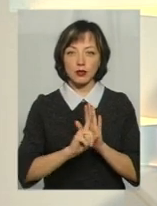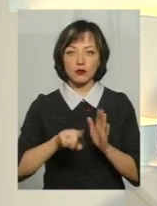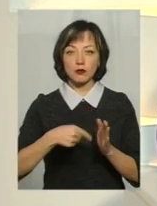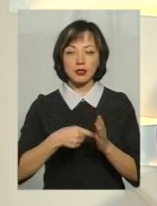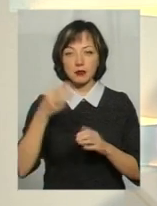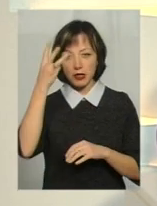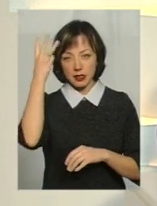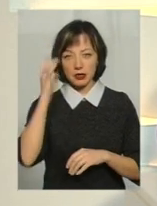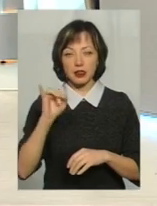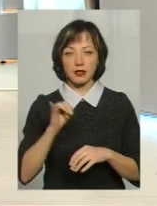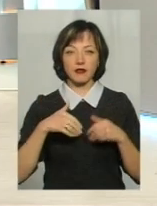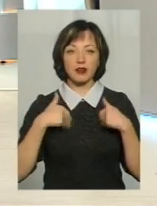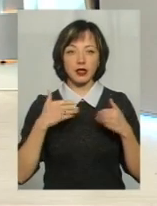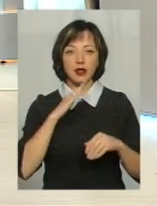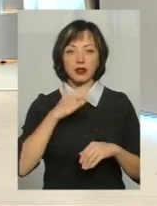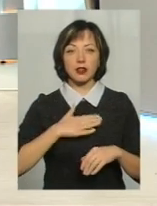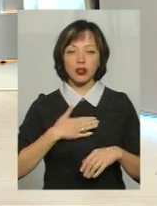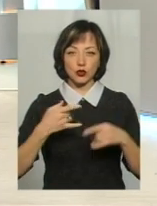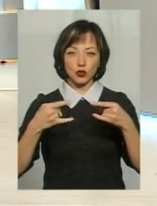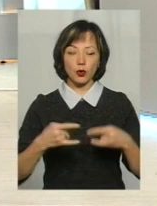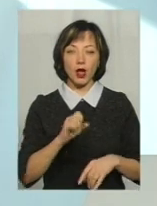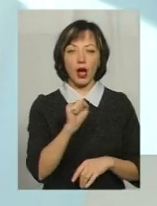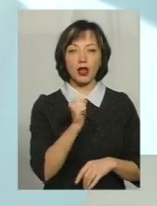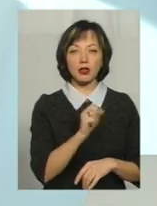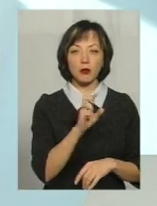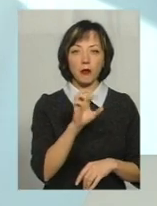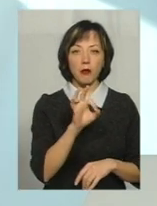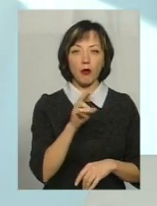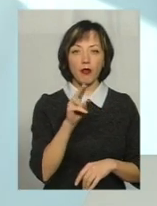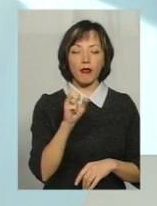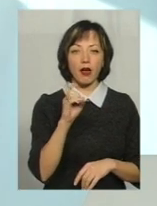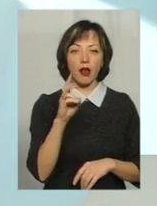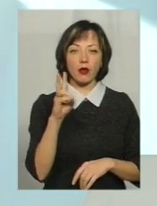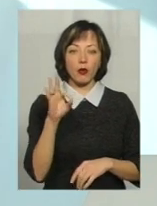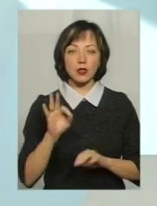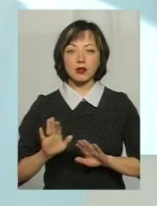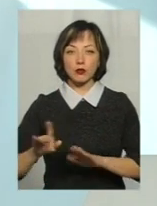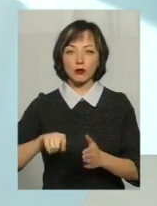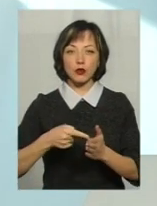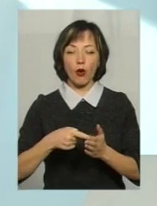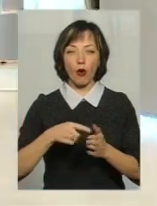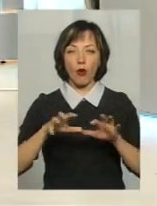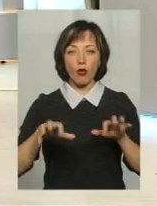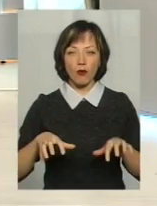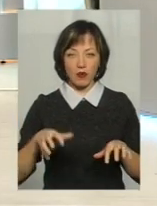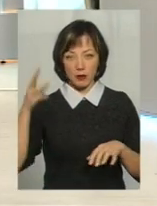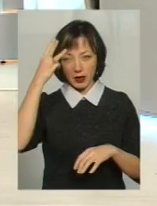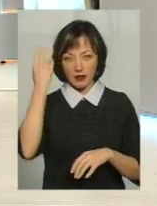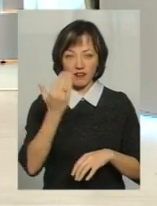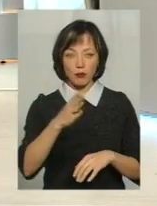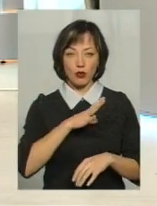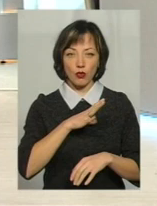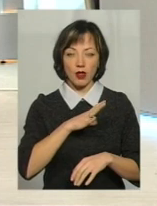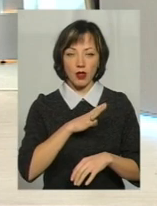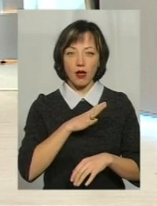Хмельницькому. Ну і вітаю в нашій студії Андрія Бондаренко, заступника міського голови Хмельницького, який ви були головою цього конкурсного